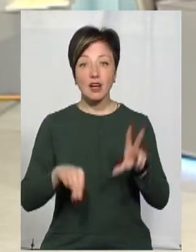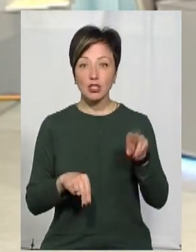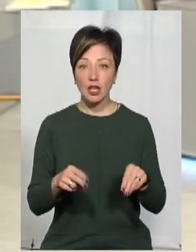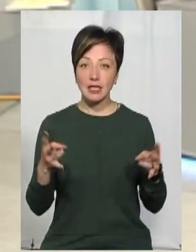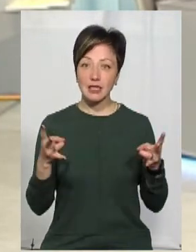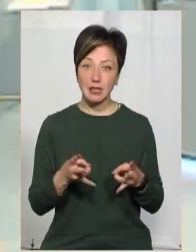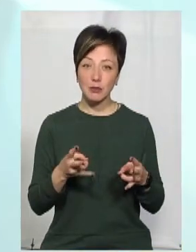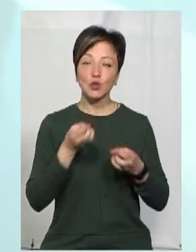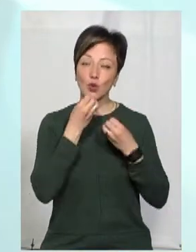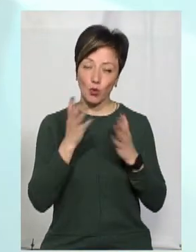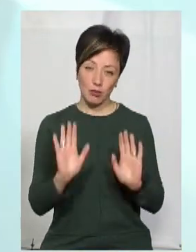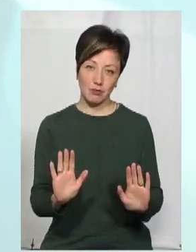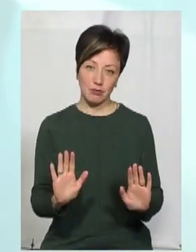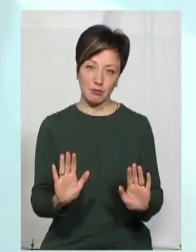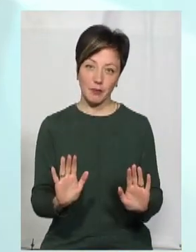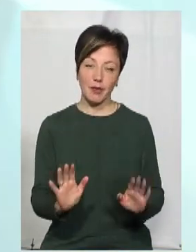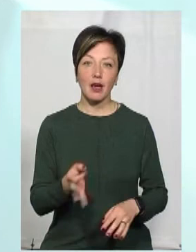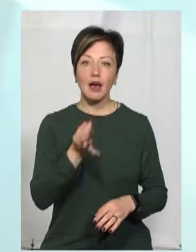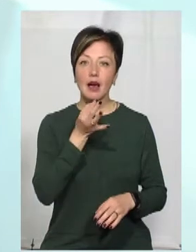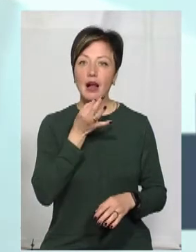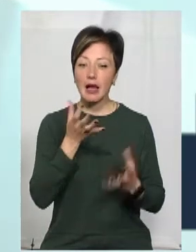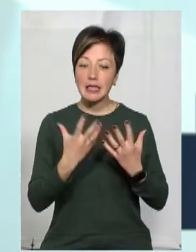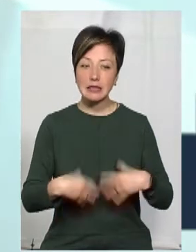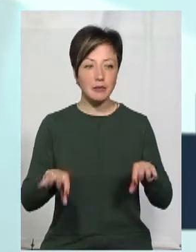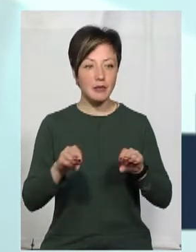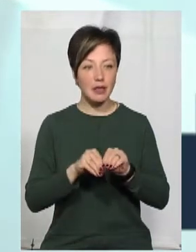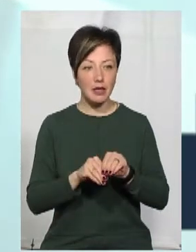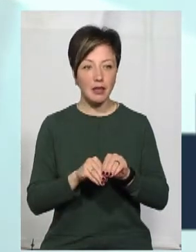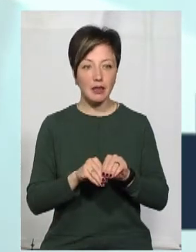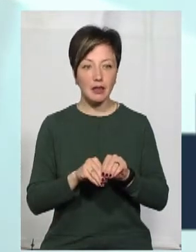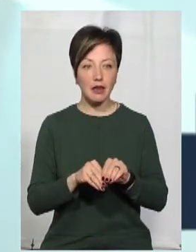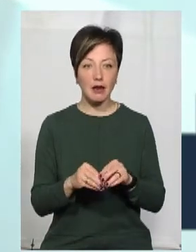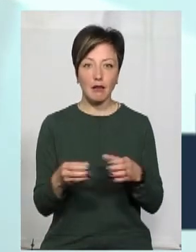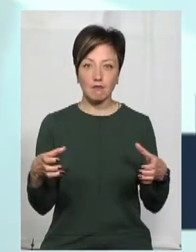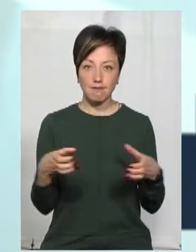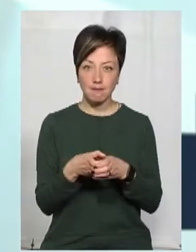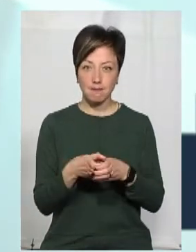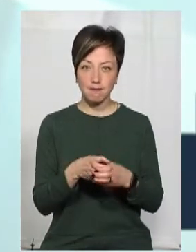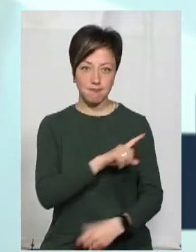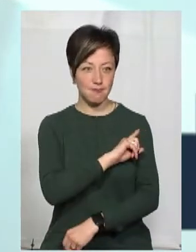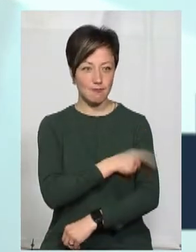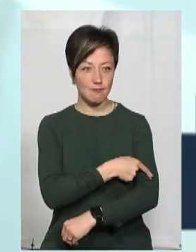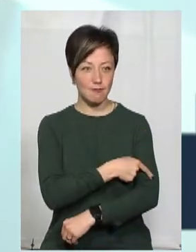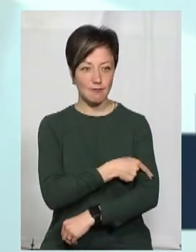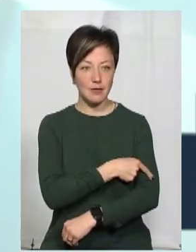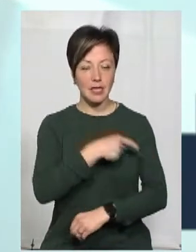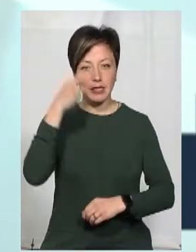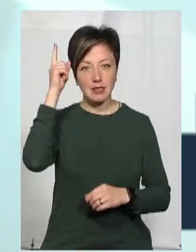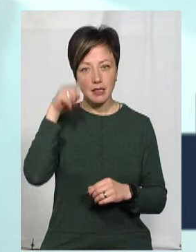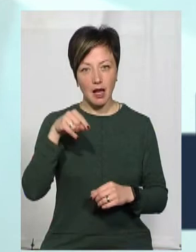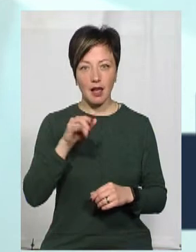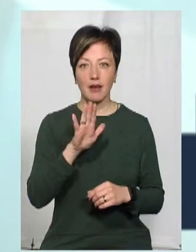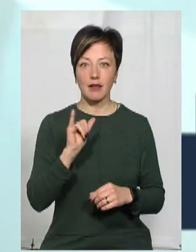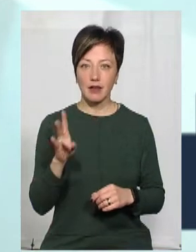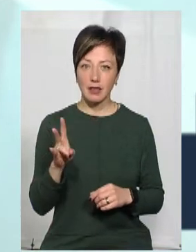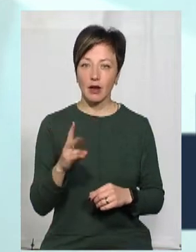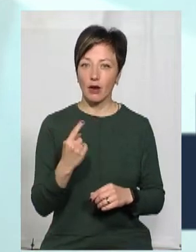що воно, з однієї сторони, це і добре. Бо рання сім'я, воно тримається купи. Знає він одну,